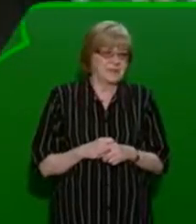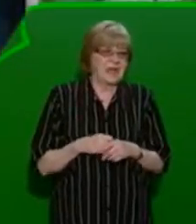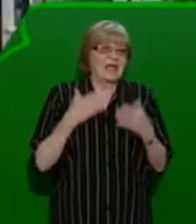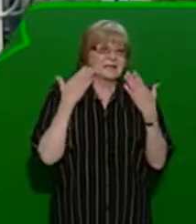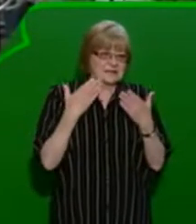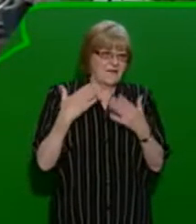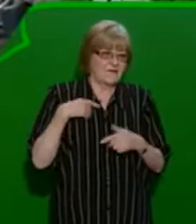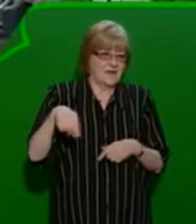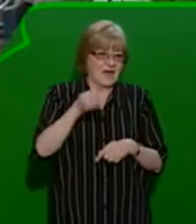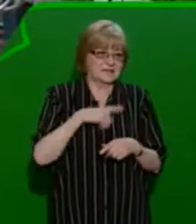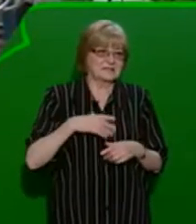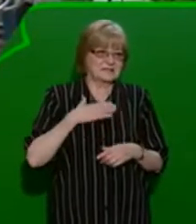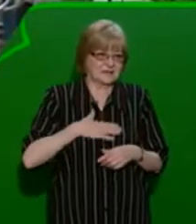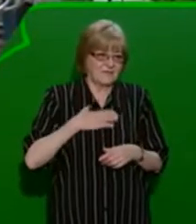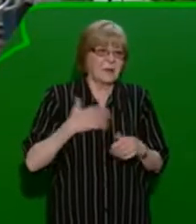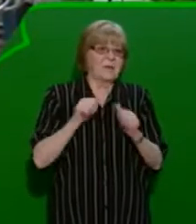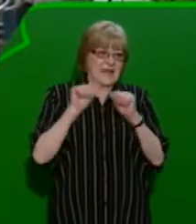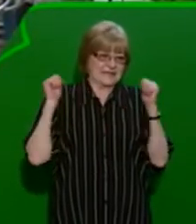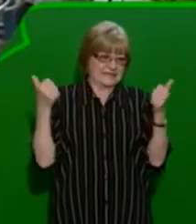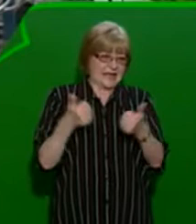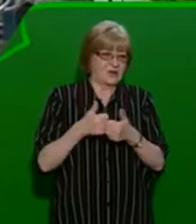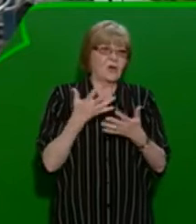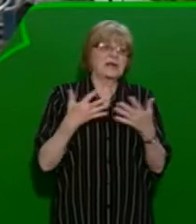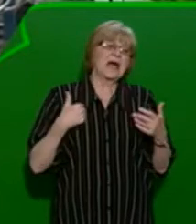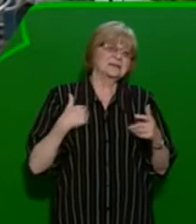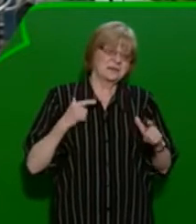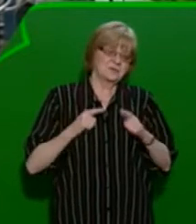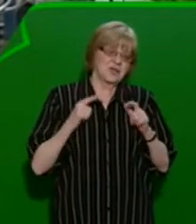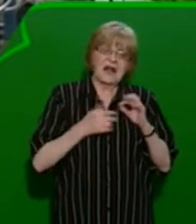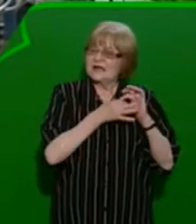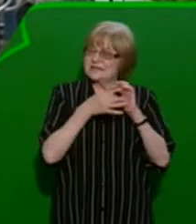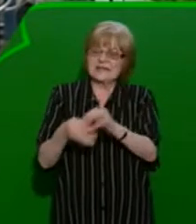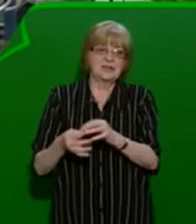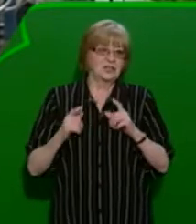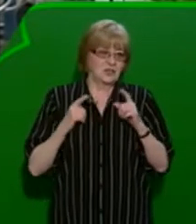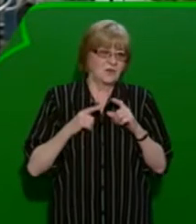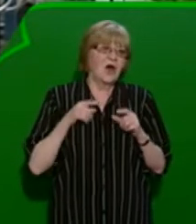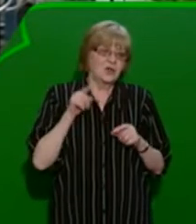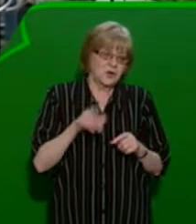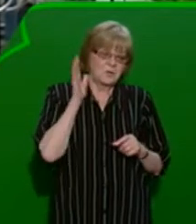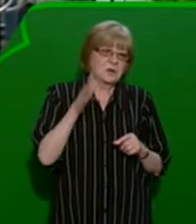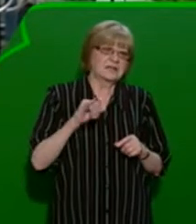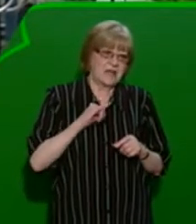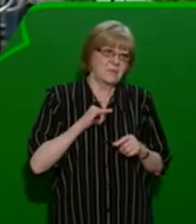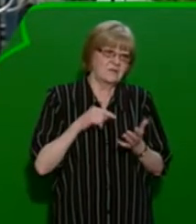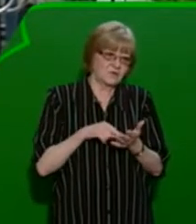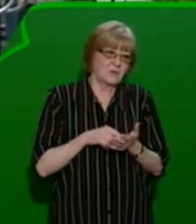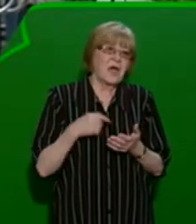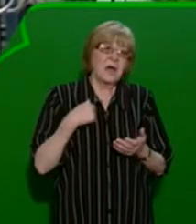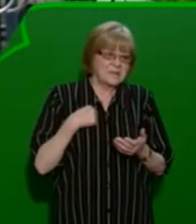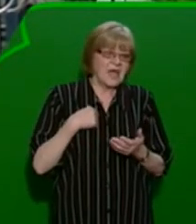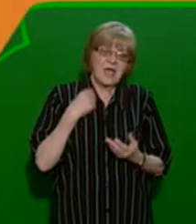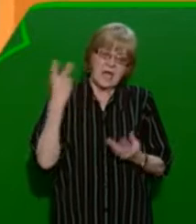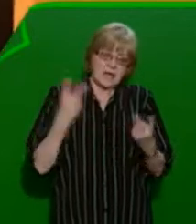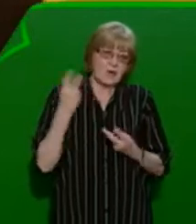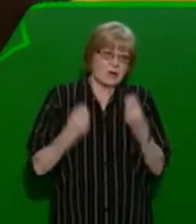Zdravím vás, Teplicích, stadion, kde jsem strávil celý svý fotbalový život a letos to bude zajímavé asi v tom, že tentokrát už jako hráče mě na